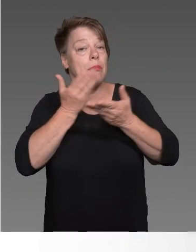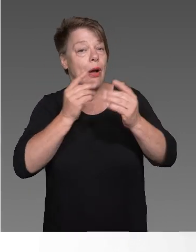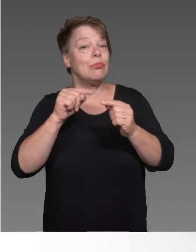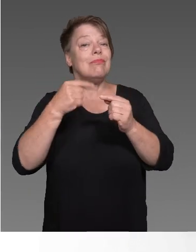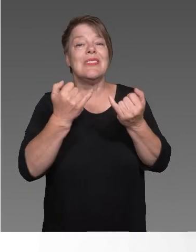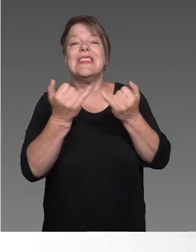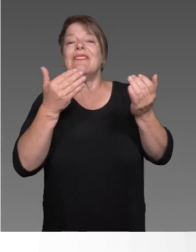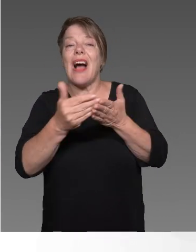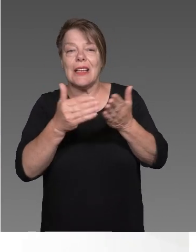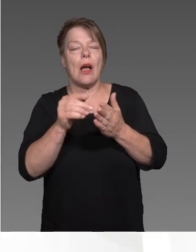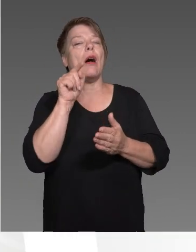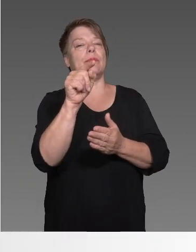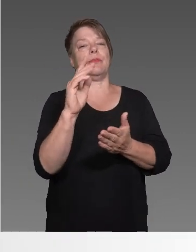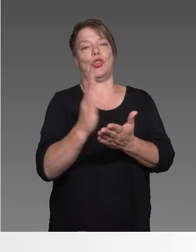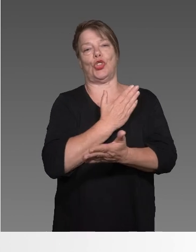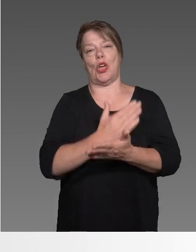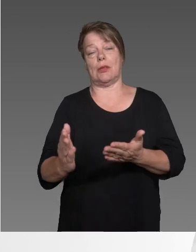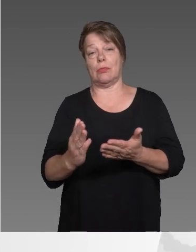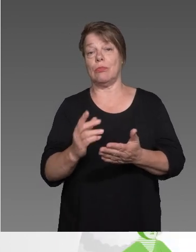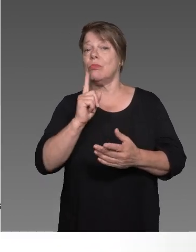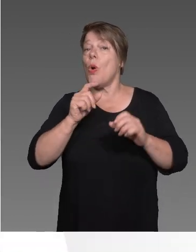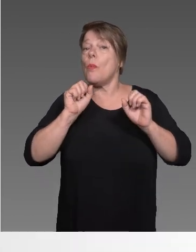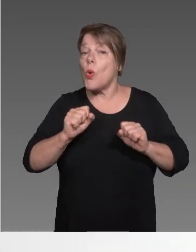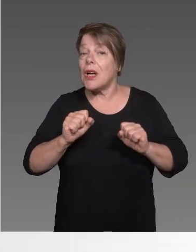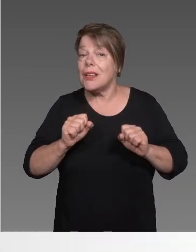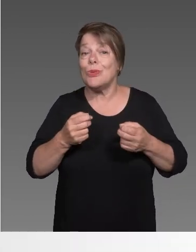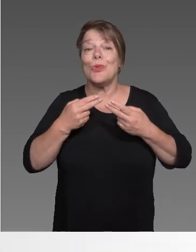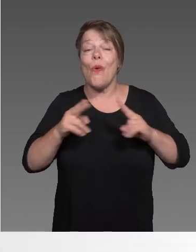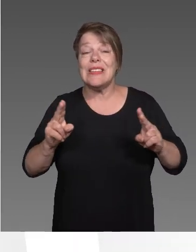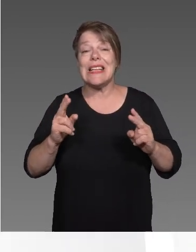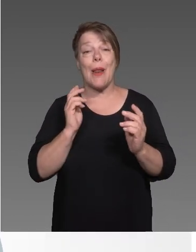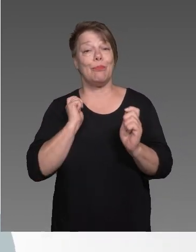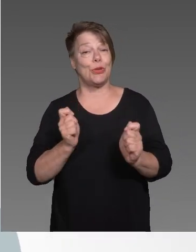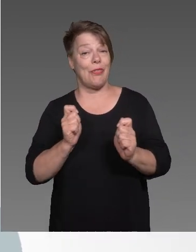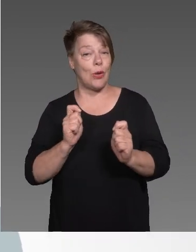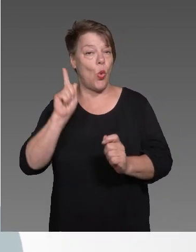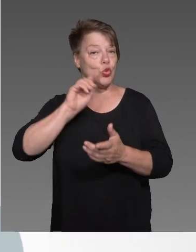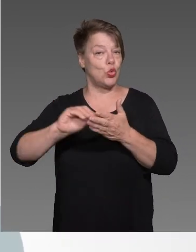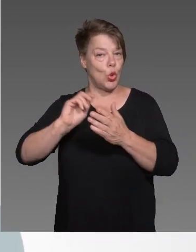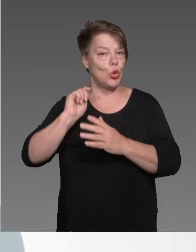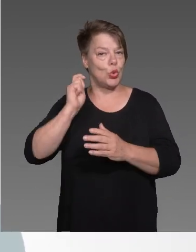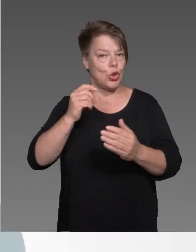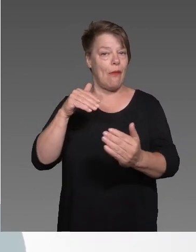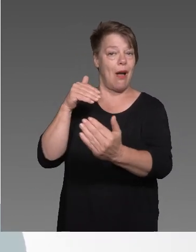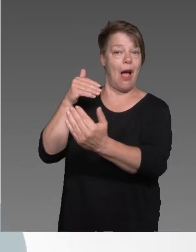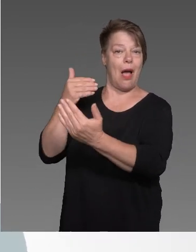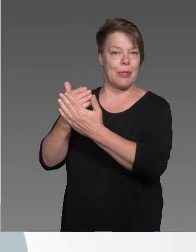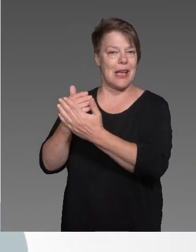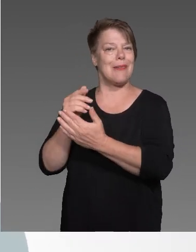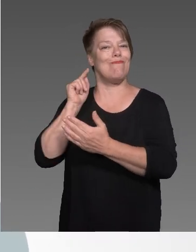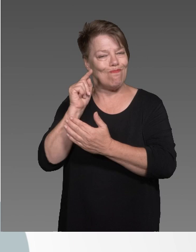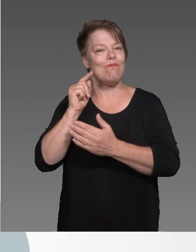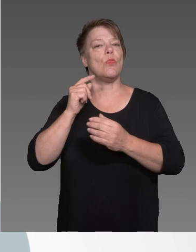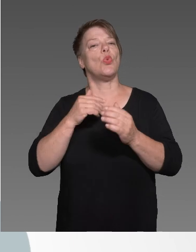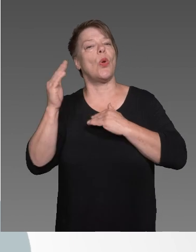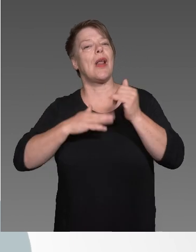nach der Beratung weiter vorgehen möchten. Außerdem haben Sie die Möglichkeit, eine offizielle Beschwerde an der Hochschule Düsseldorf einzureichen. Diese